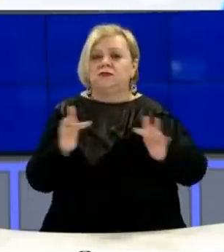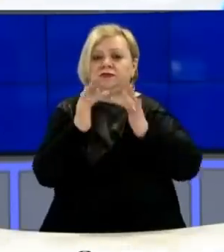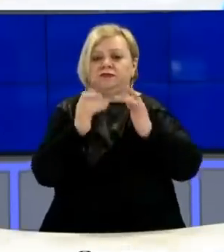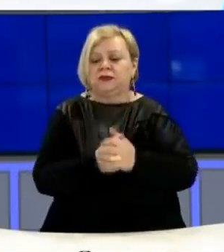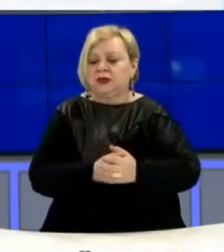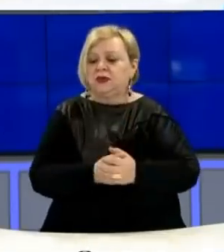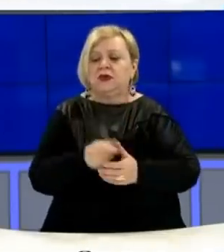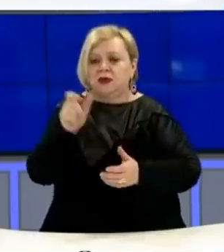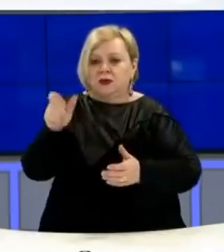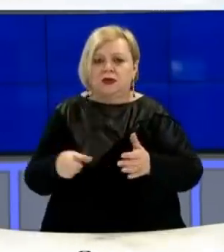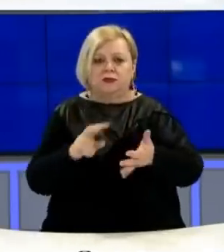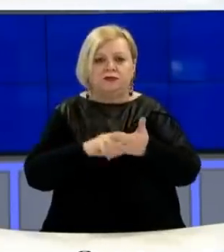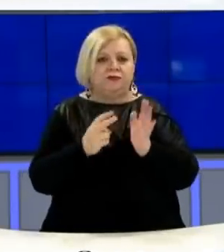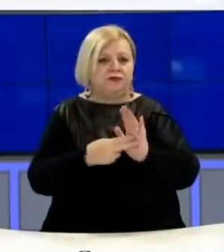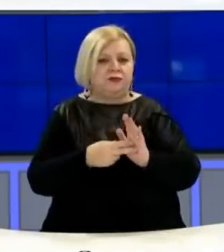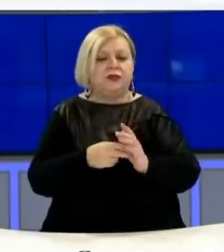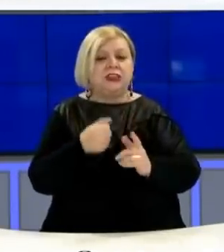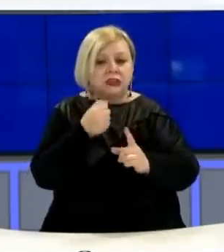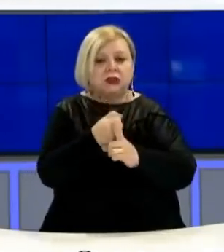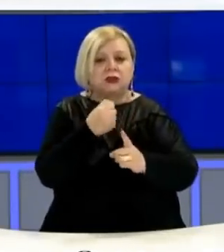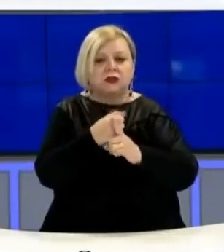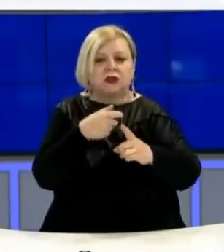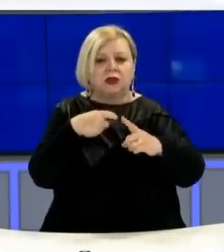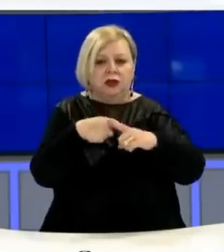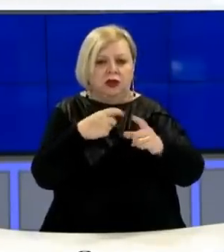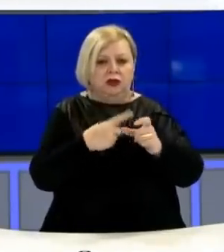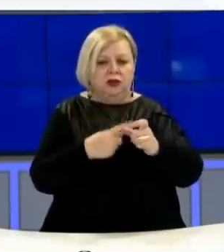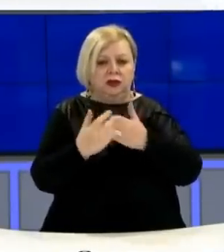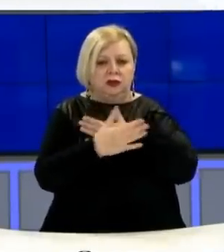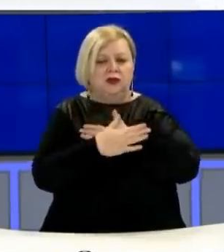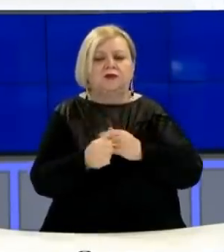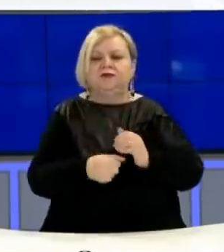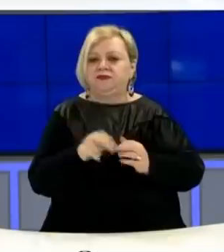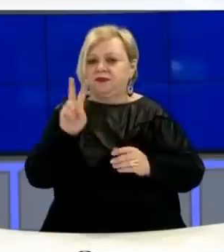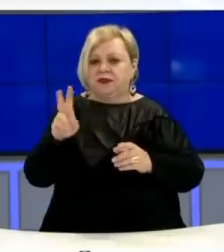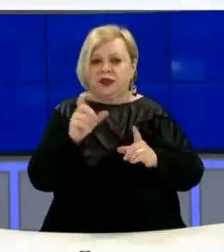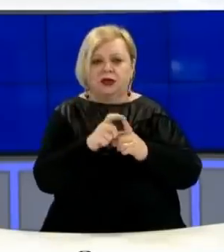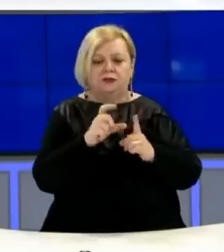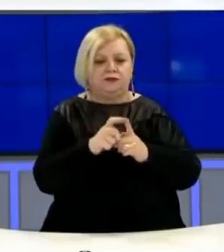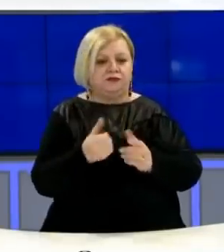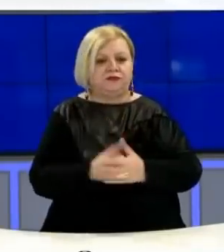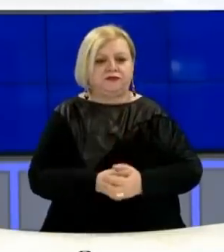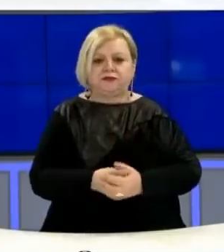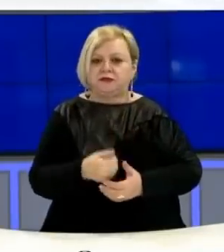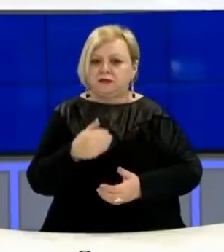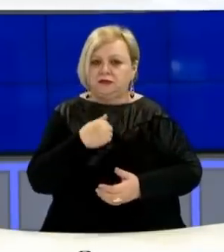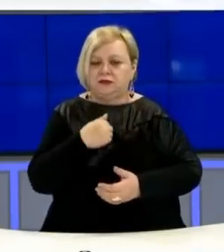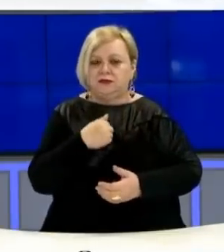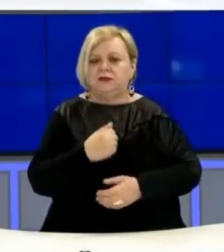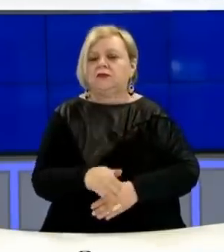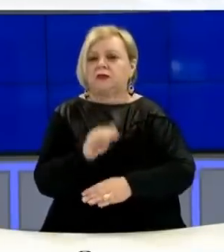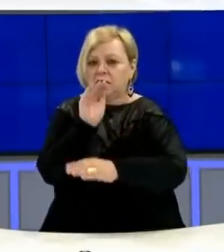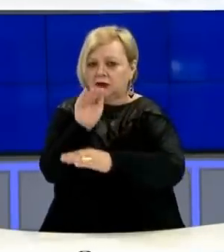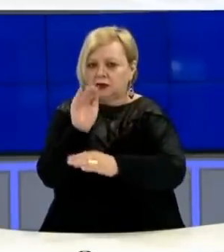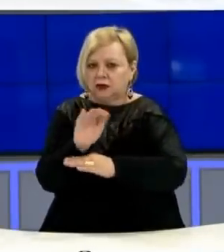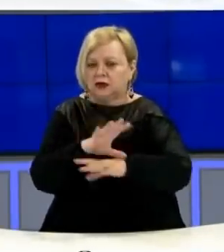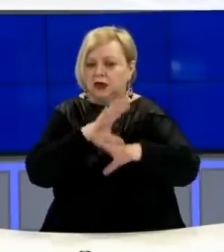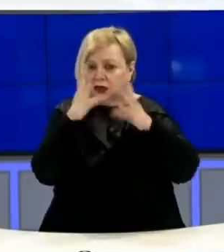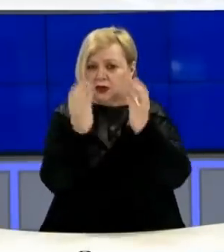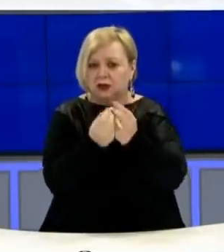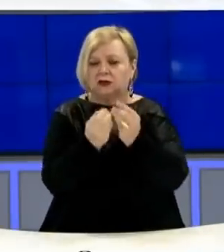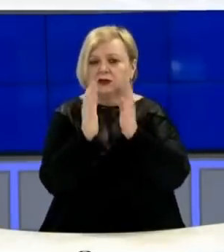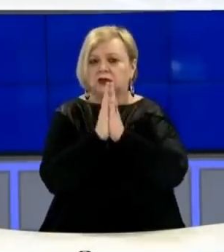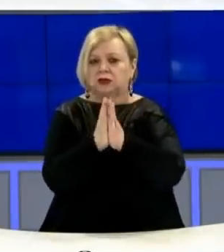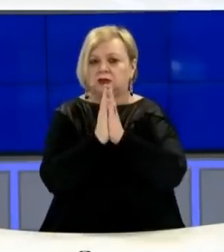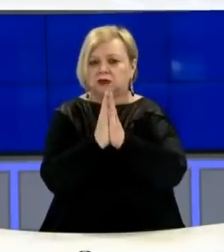partive politike ndaj KCZ-së dhe kryetarës sësaj Valdete Daka. Andej ne i bëjmë thirje, gjitha subjekte politike